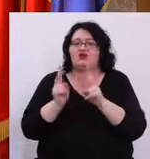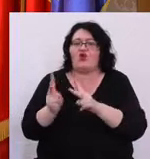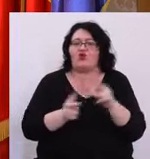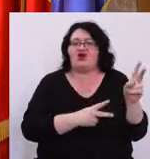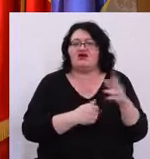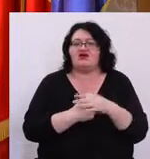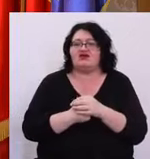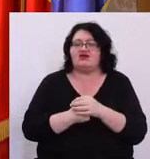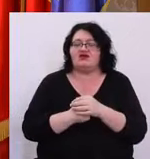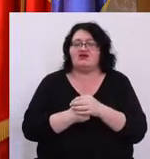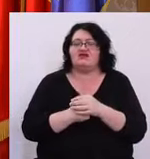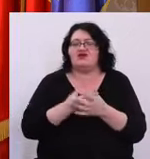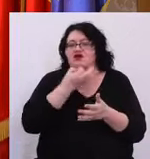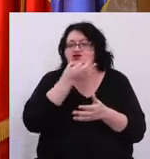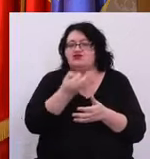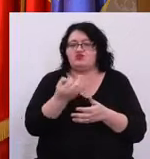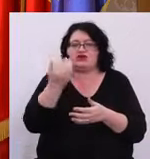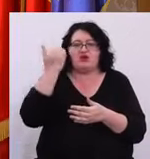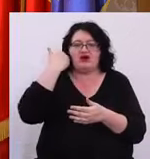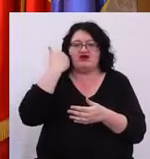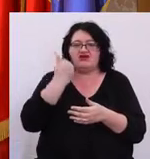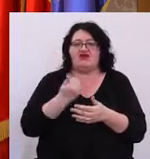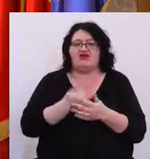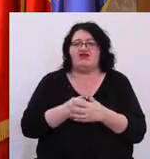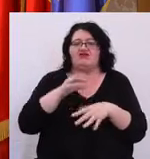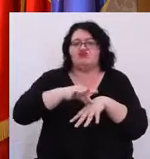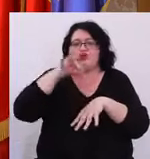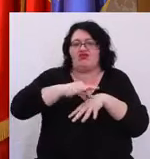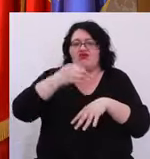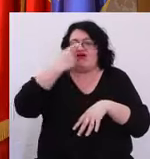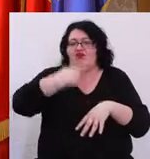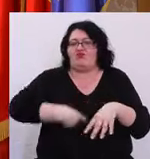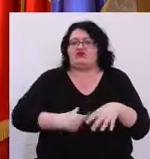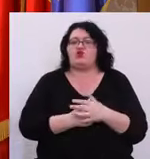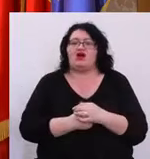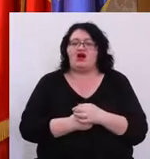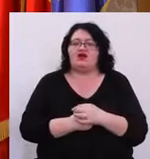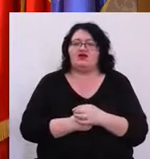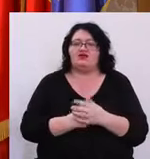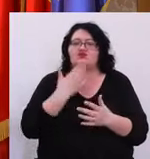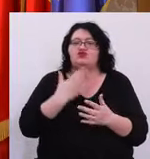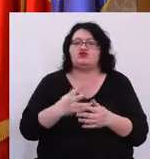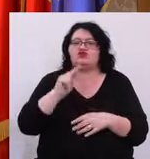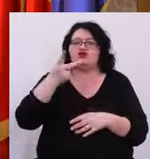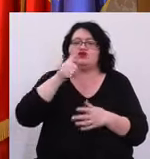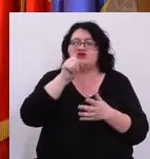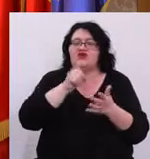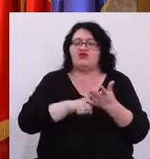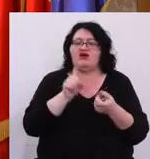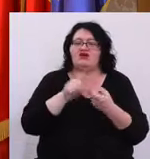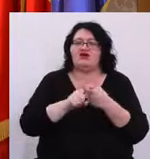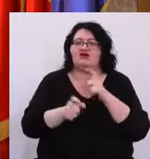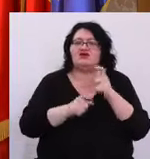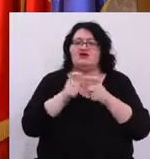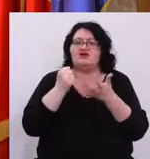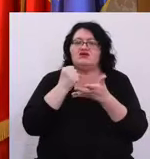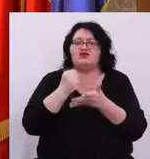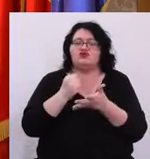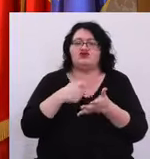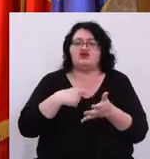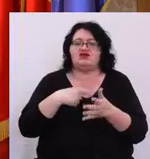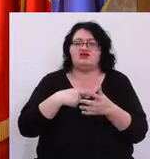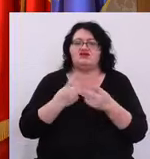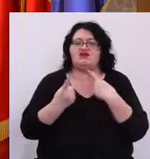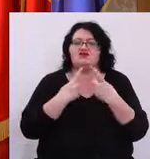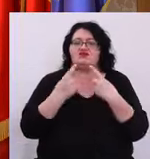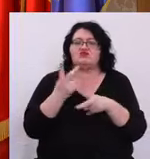-și pronunța ideile și opiniile Mulțumesc și a doua întrebare este legată de buget Pentru că este în